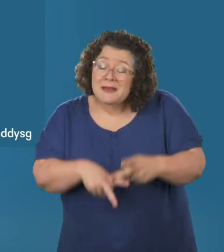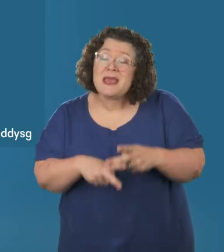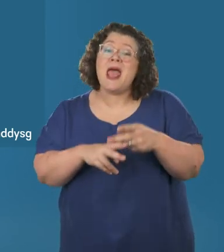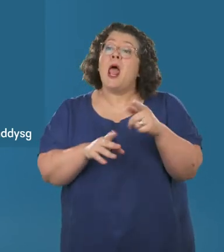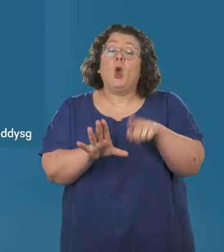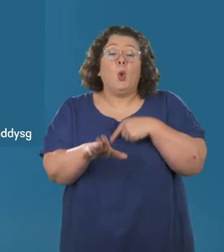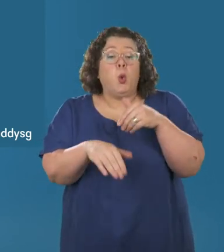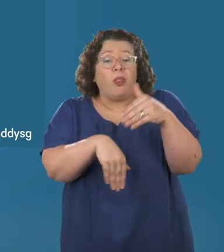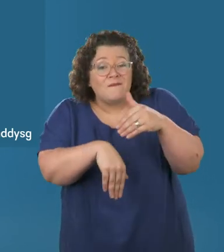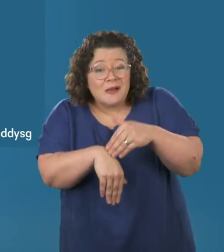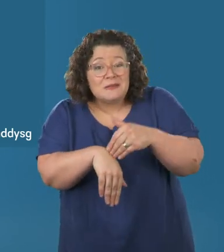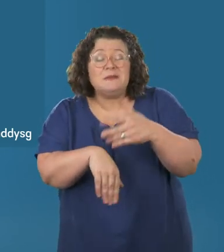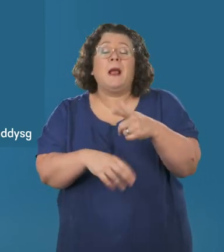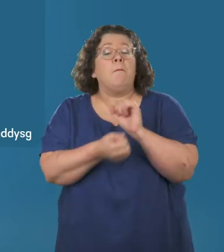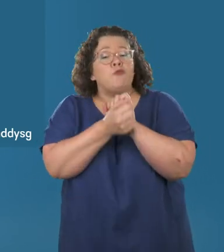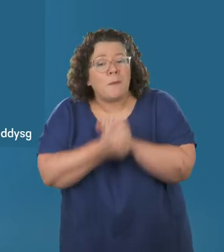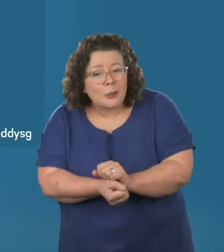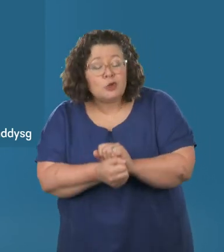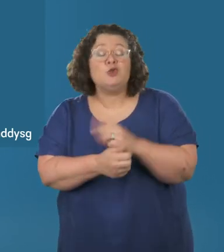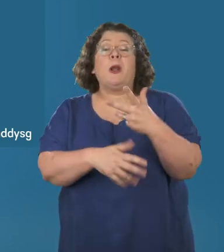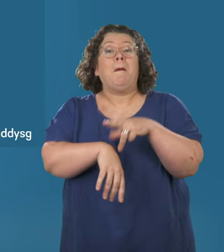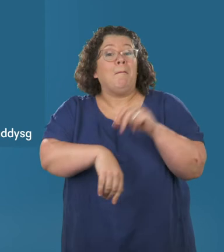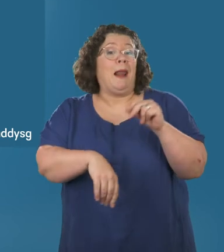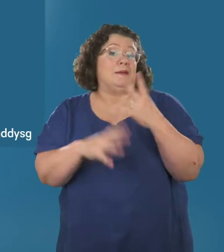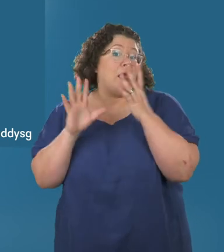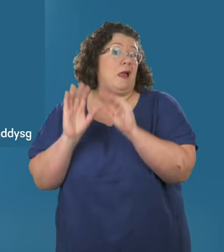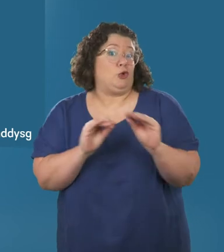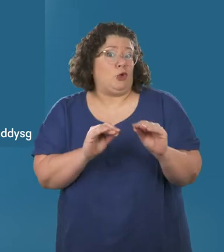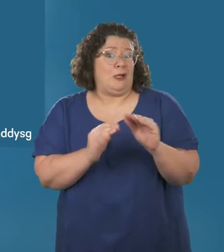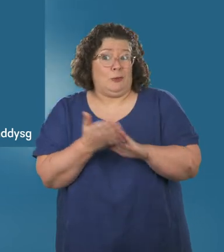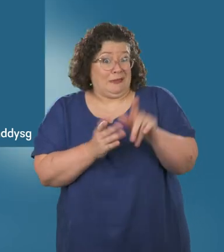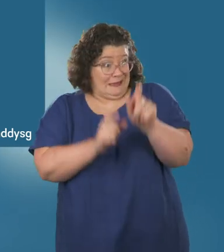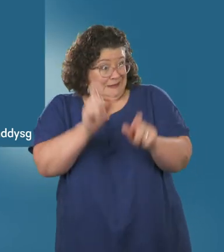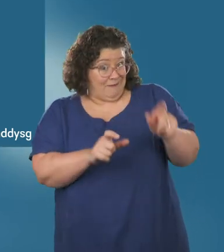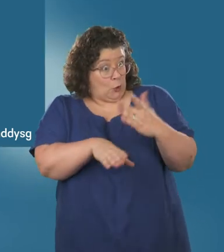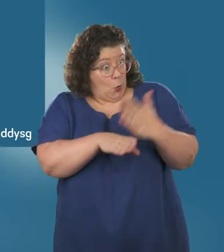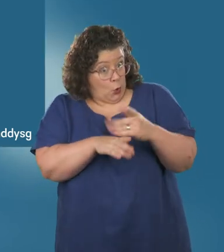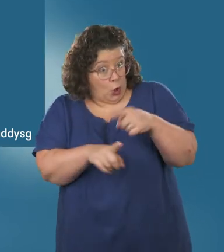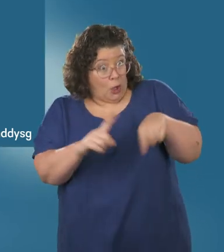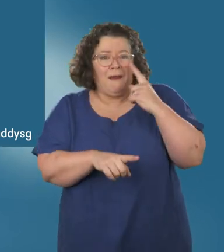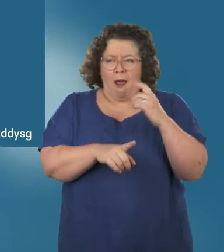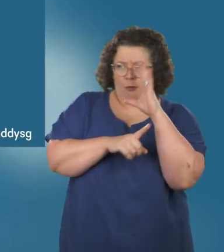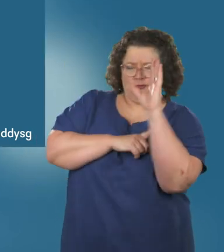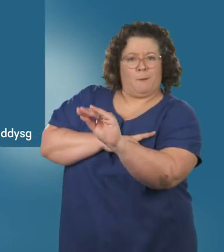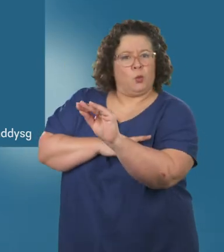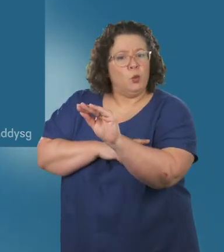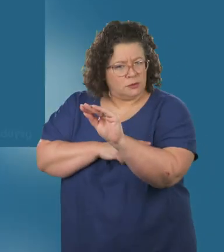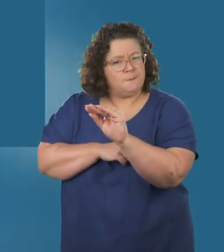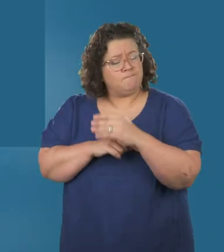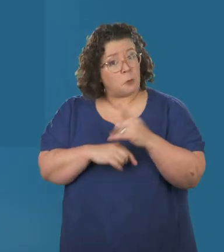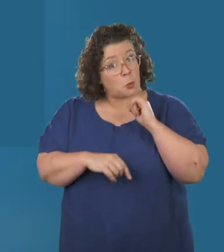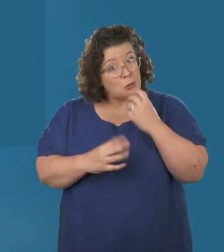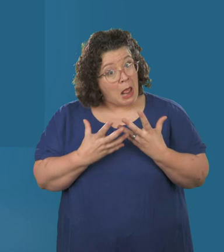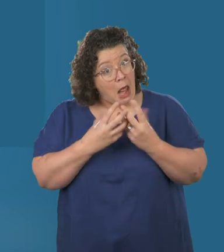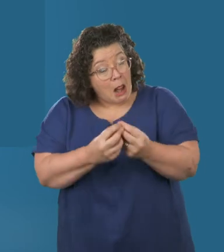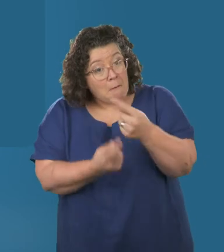camdeithasol, troseddau ei engdyd, gwasanaethau prawf, yr heddlu ac addysg. A fyddai hyn